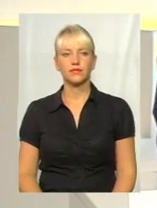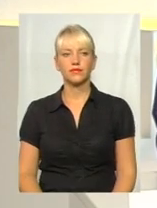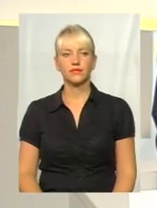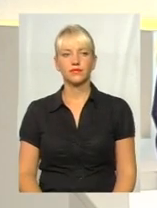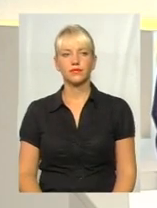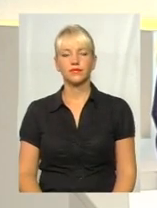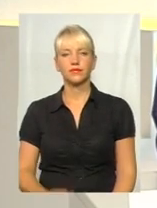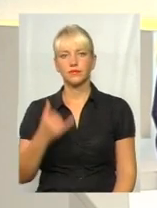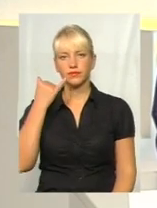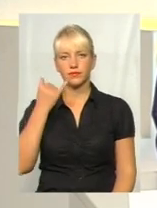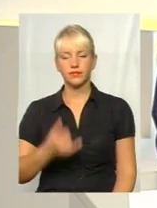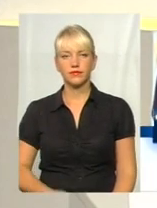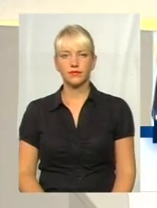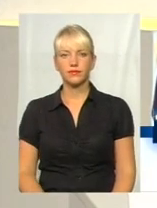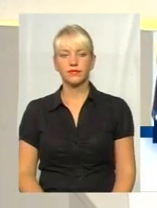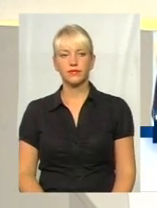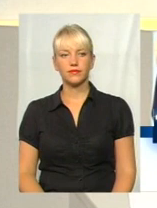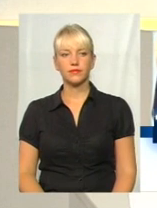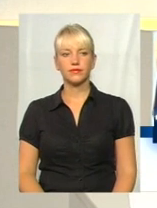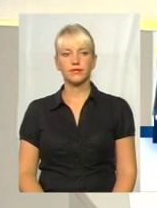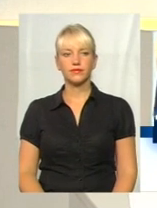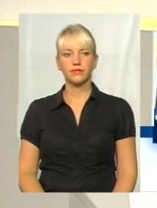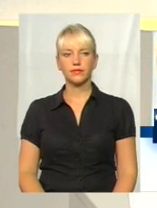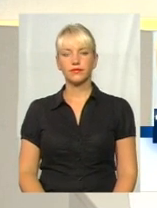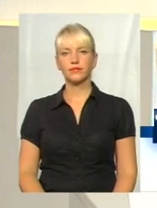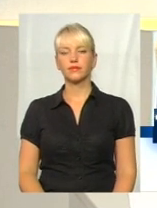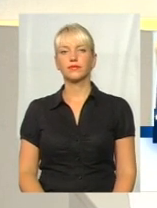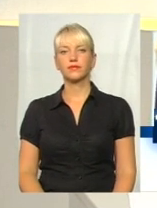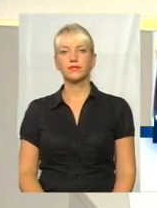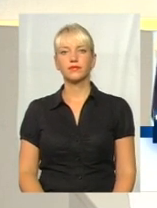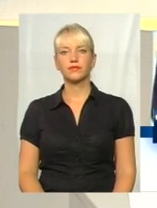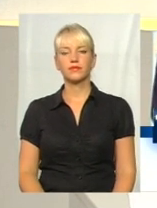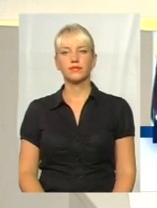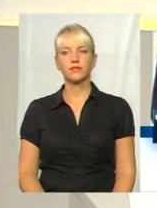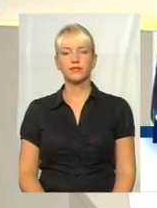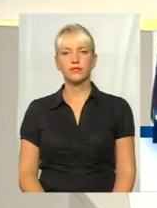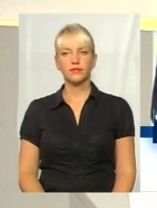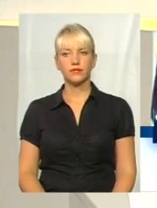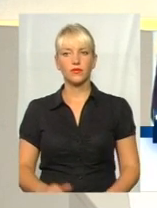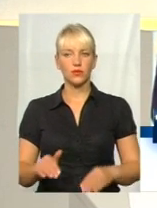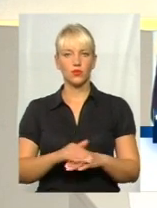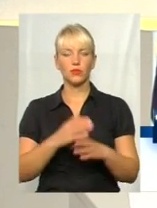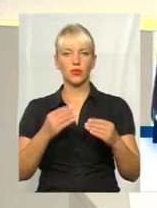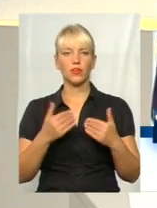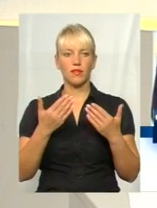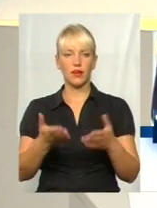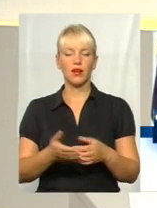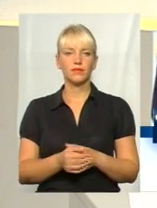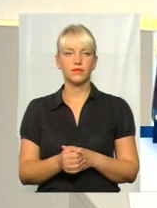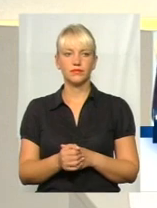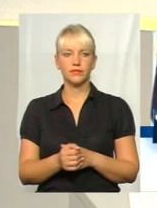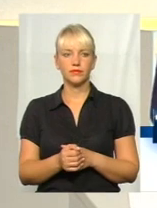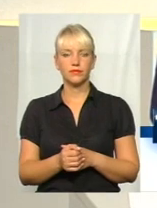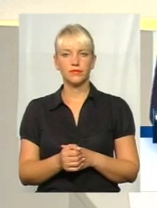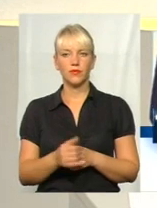повернемося. У нас на зв'язку є телеглядач. Давайте послухаємо його питання. Доброго дня. Доброго дня вам. І вам ви в